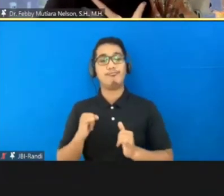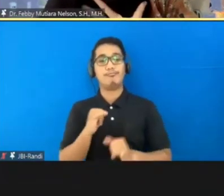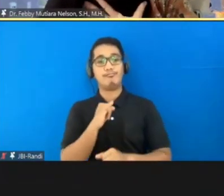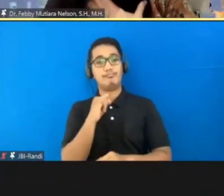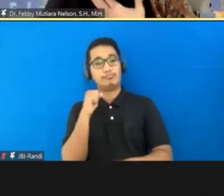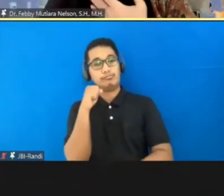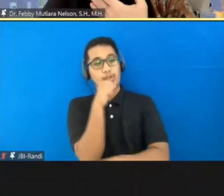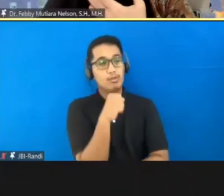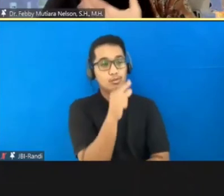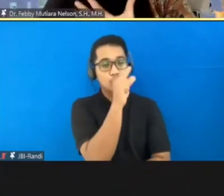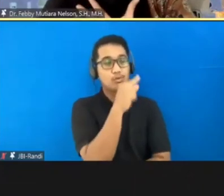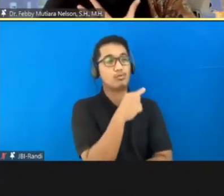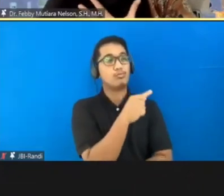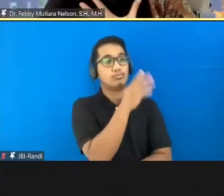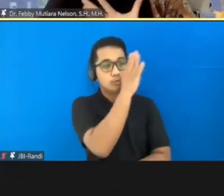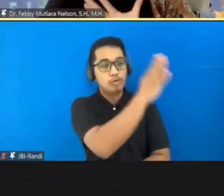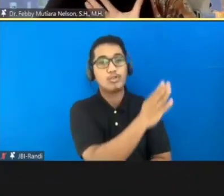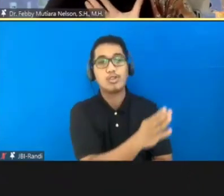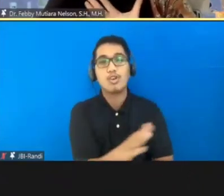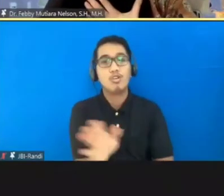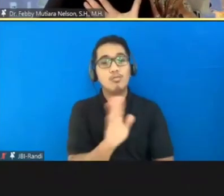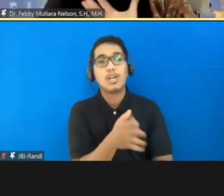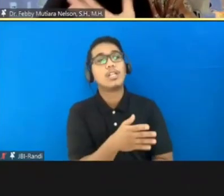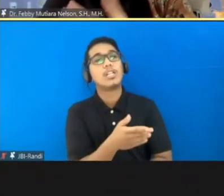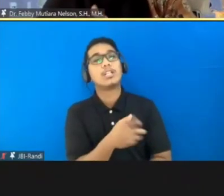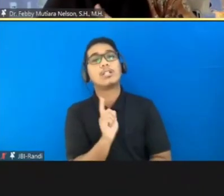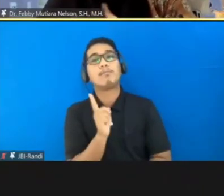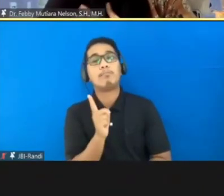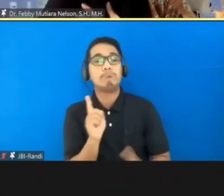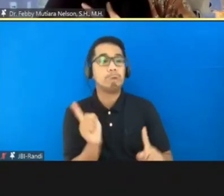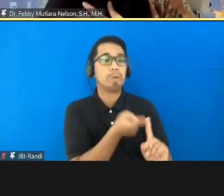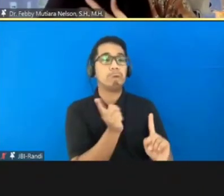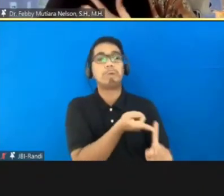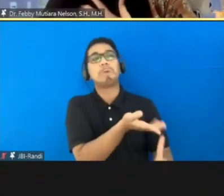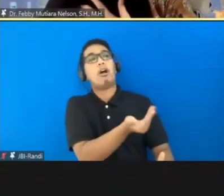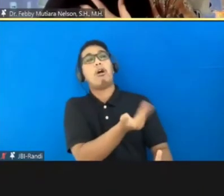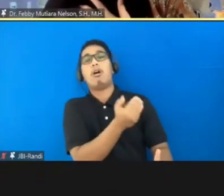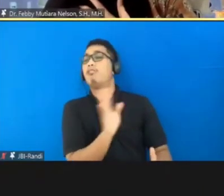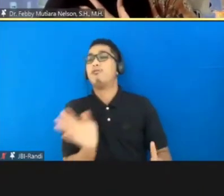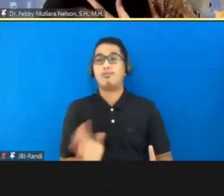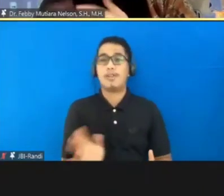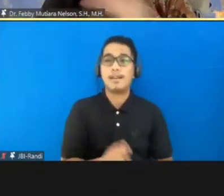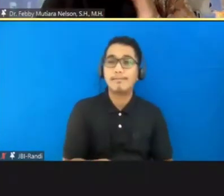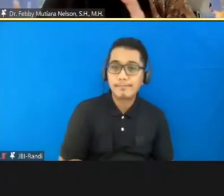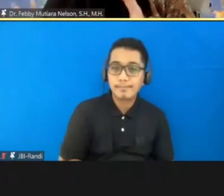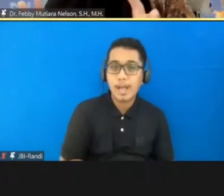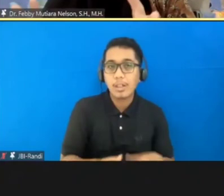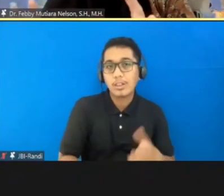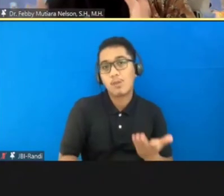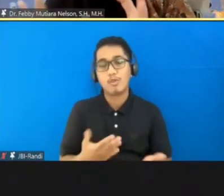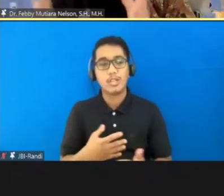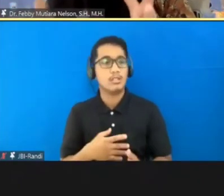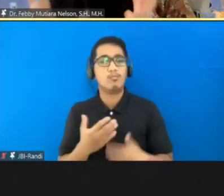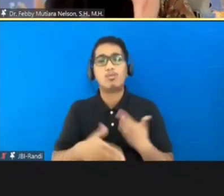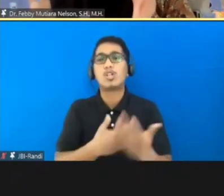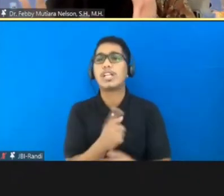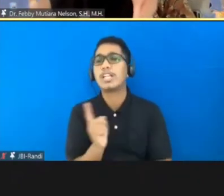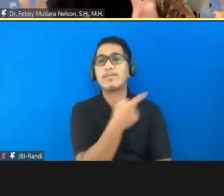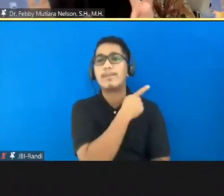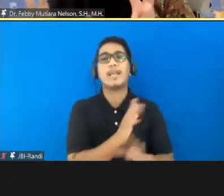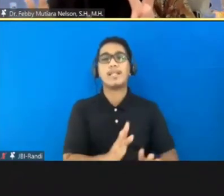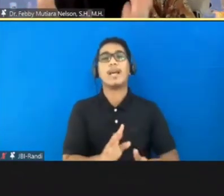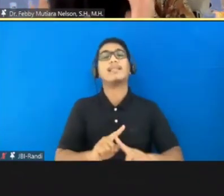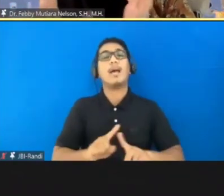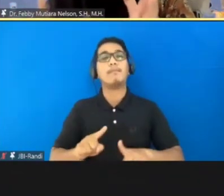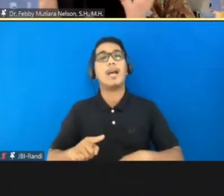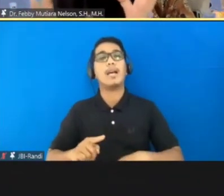kesalahan. Bukan karena bujuk kayunya jaksa atau karena ancaman jaksa atau juga karena dia ingin cepat selesai saja. Tapi memang ada kerelaan